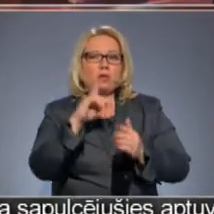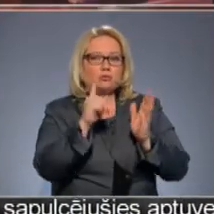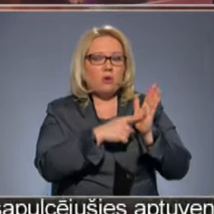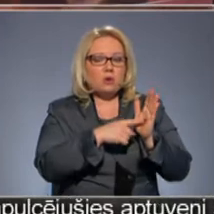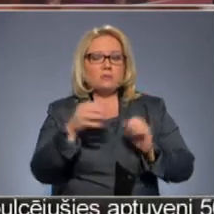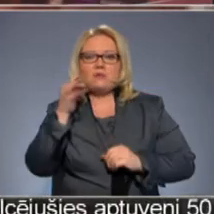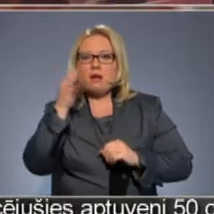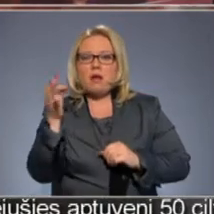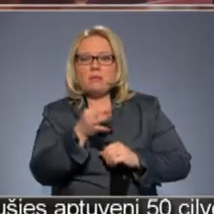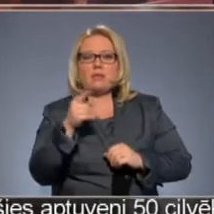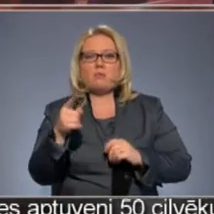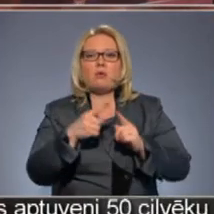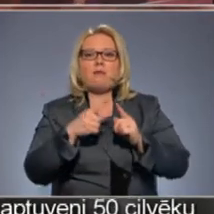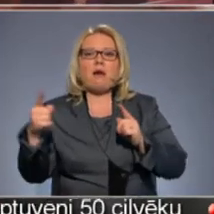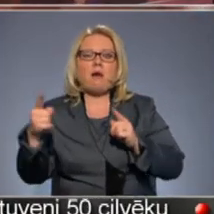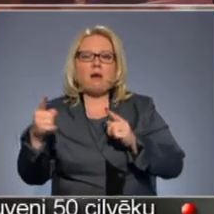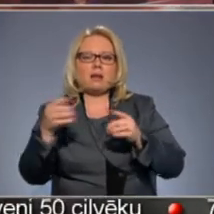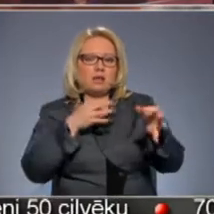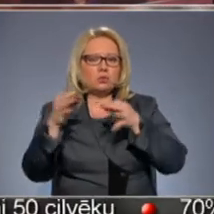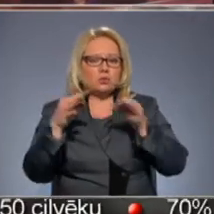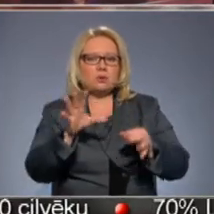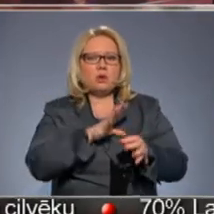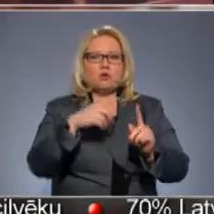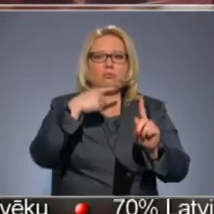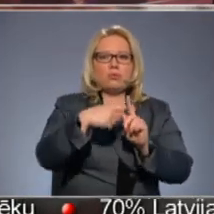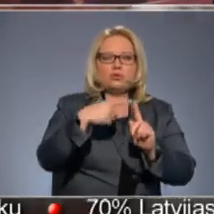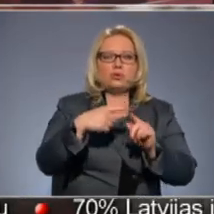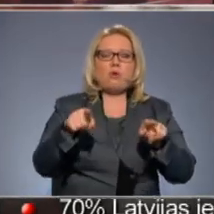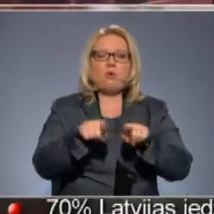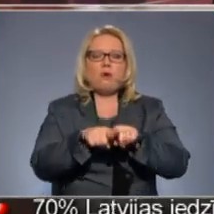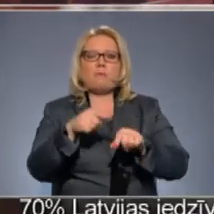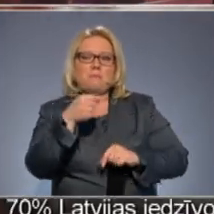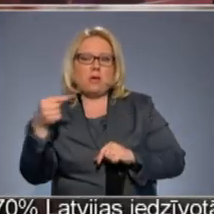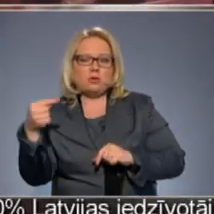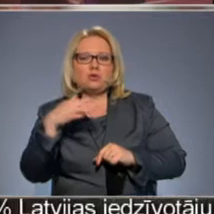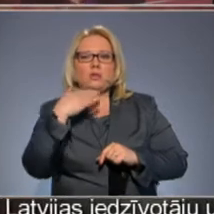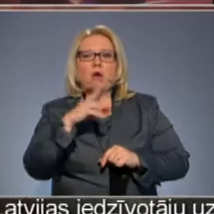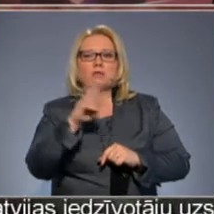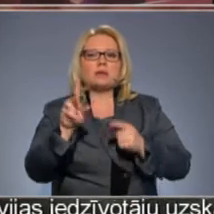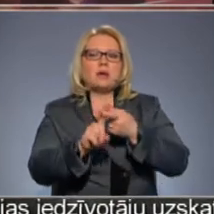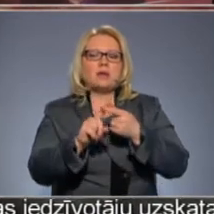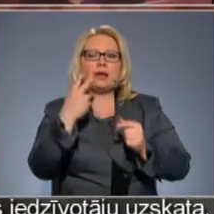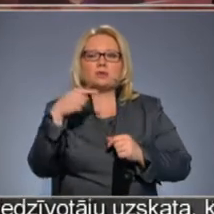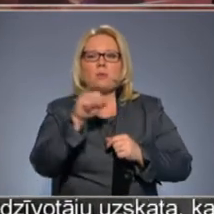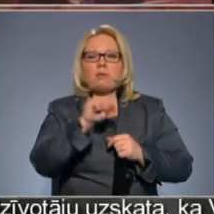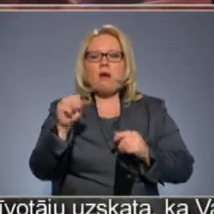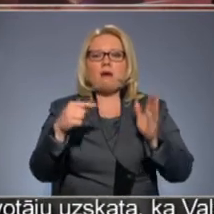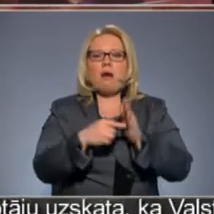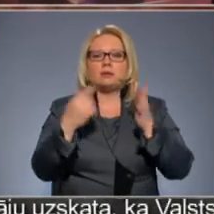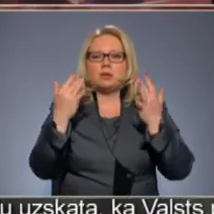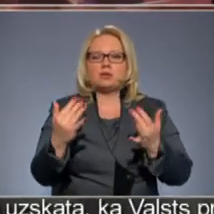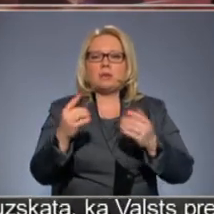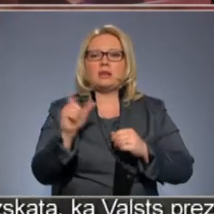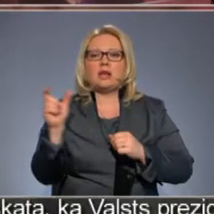tas būtu tāds garāk varbūt diskusija, man liekas tur ir bijuši savu plusu un arī savu mīnusu. tas daudz, kas būs atkarīgs no tā, kāds rezultāts